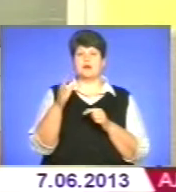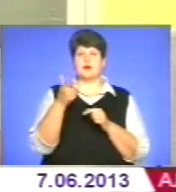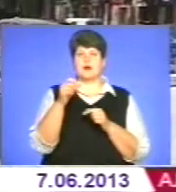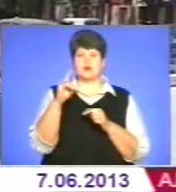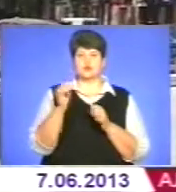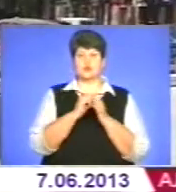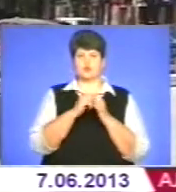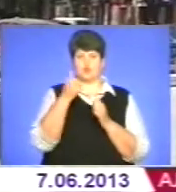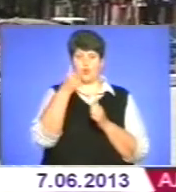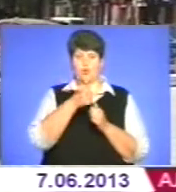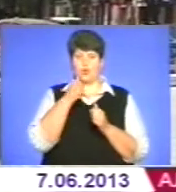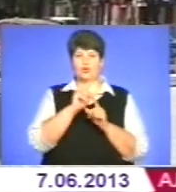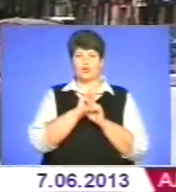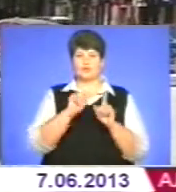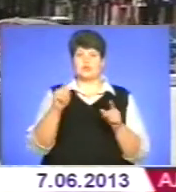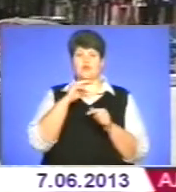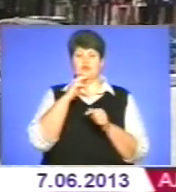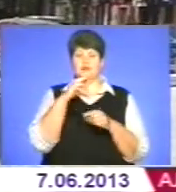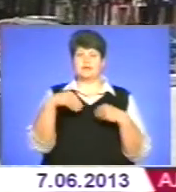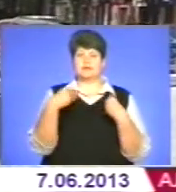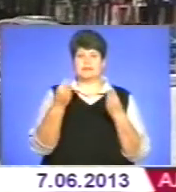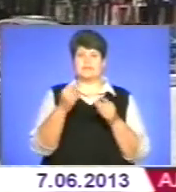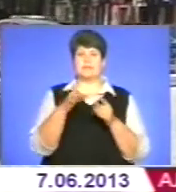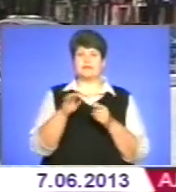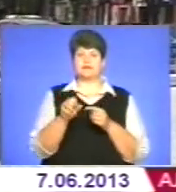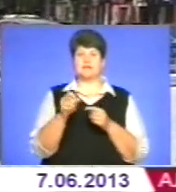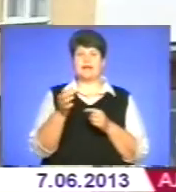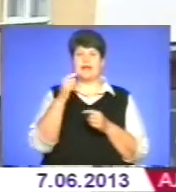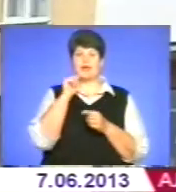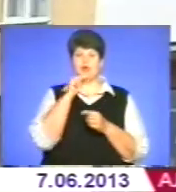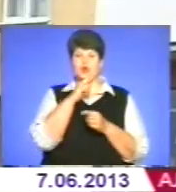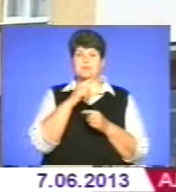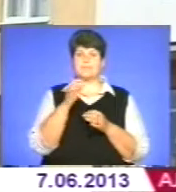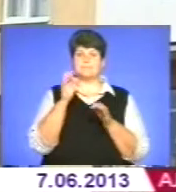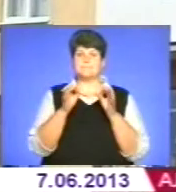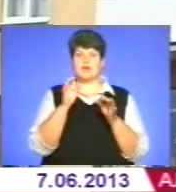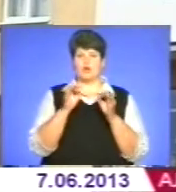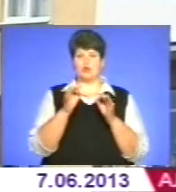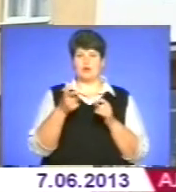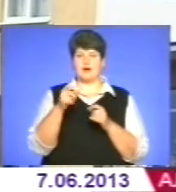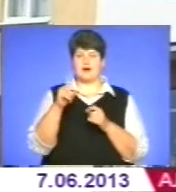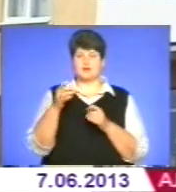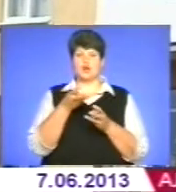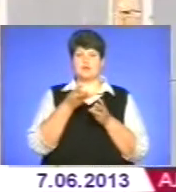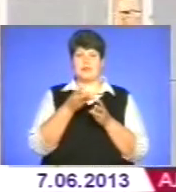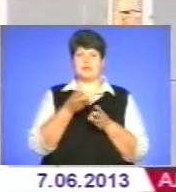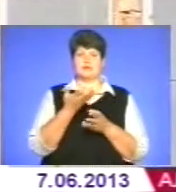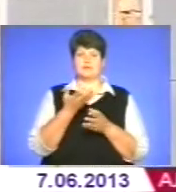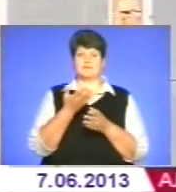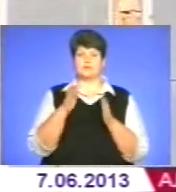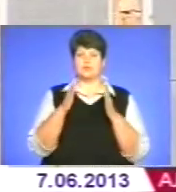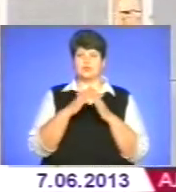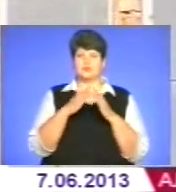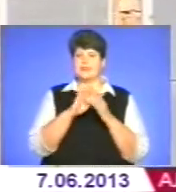щороку. Особливу увагу приділили методам економії природного газу, а саме утеплення багатоквартирних будинків. Не